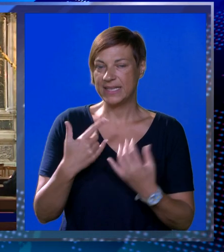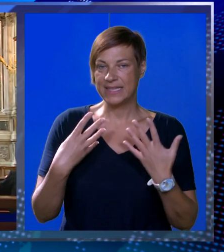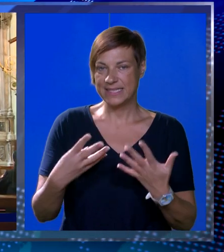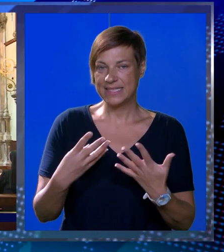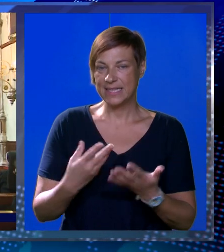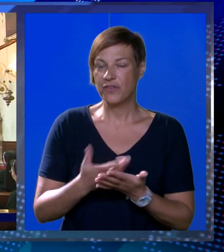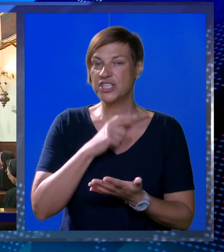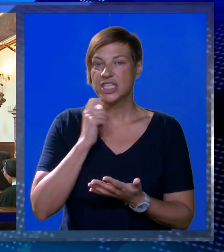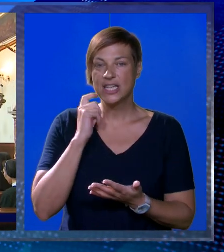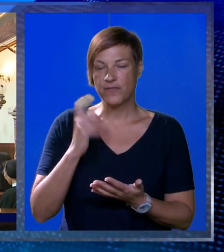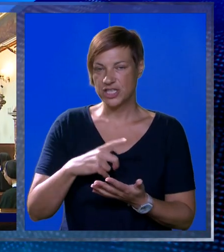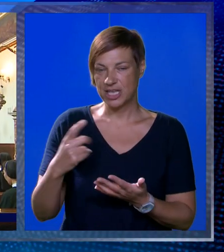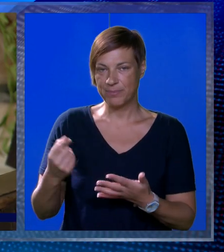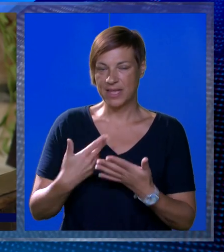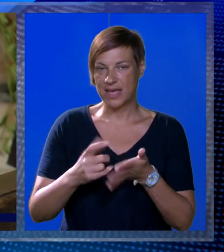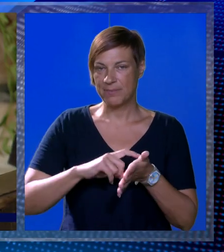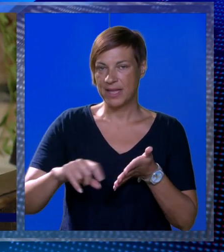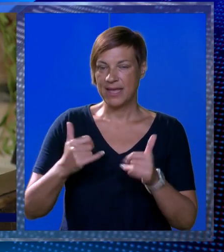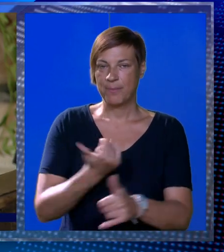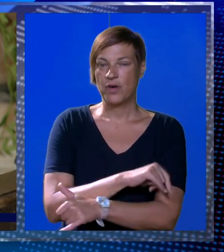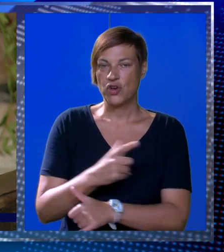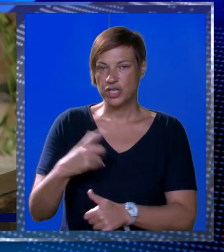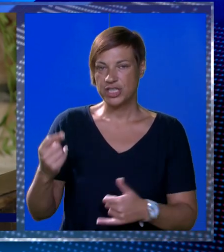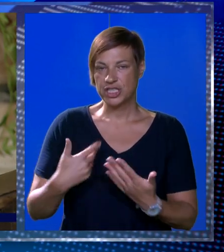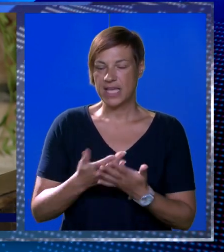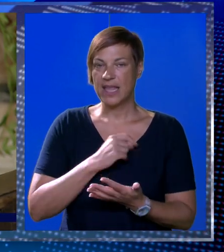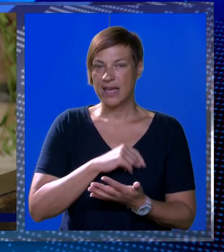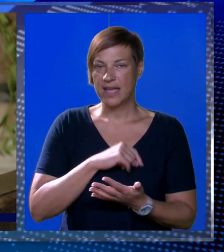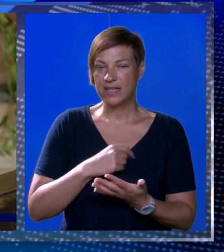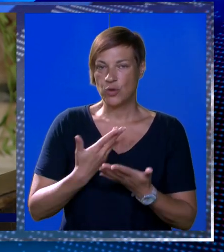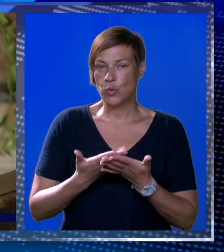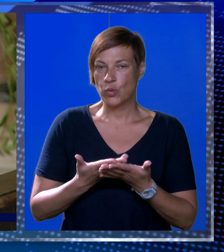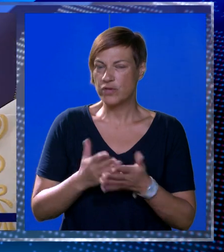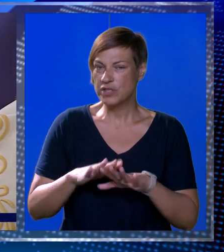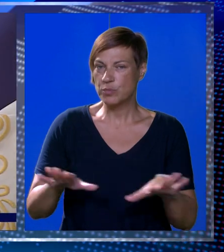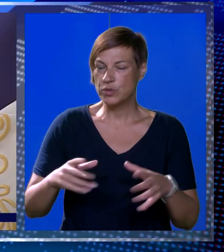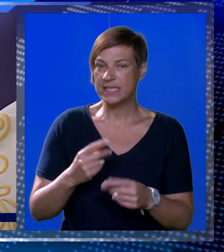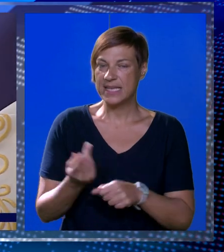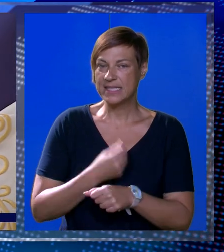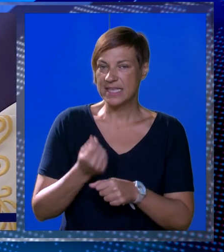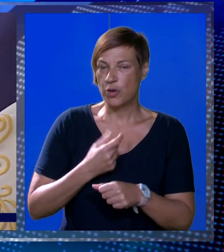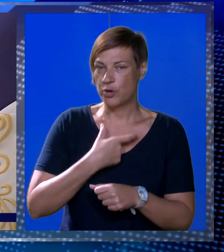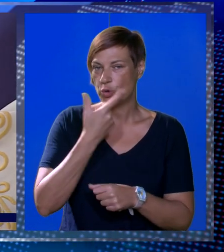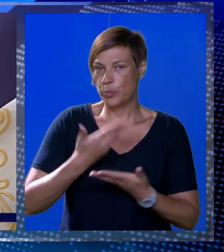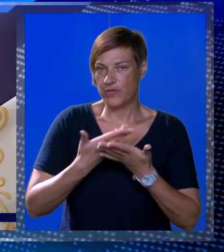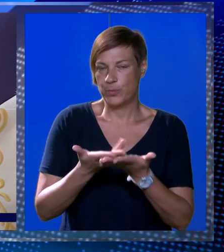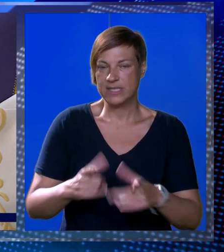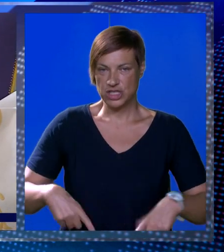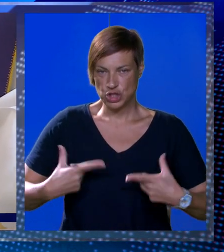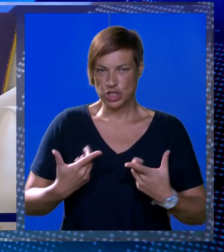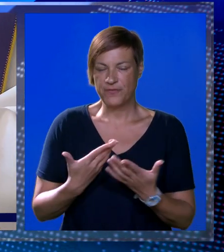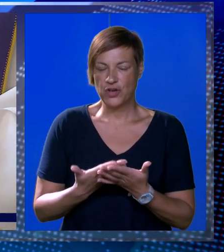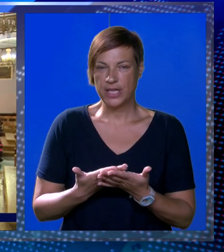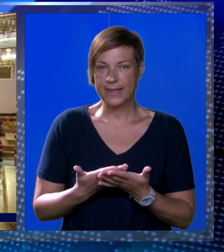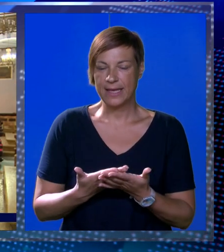39. redovničkim danima. Tema ovogodišnjih dana je duhovnost pustinje za obnovu Bogu posvećenog života.